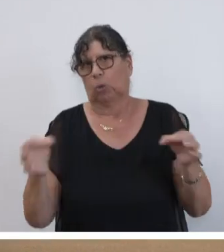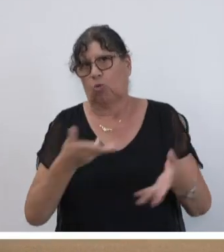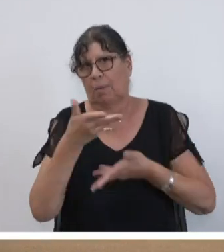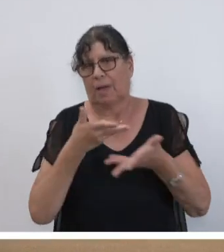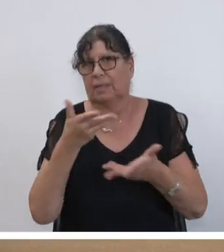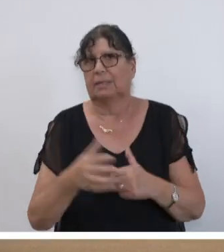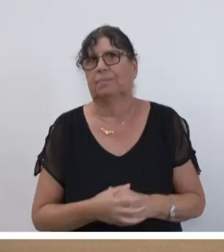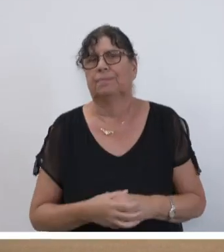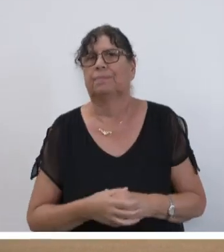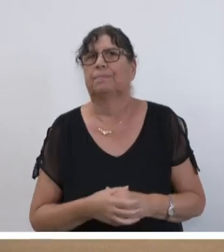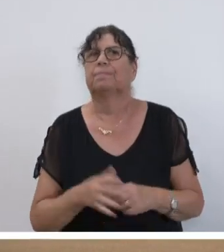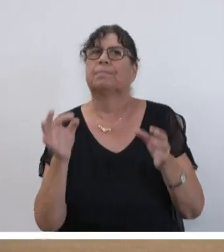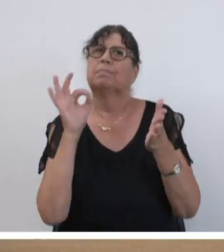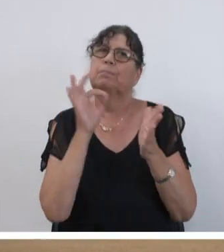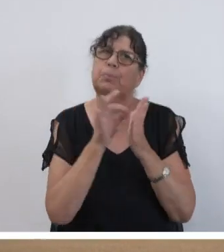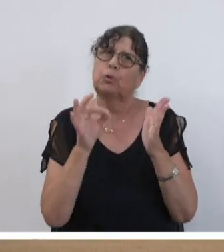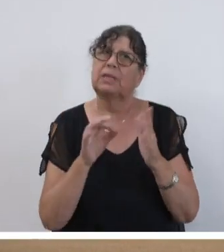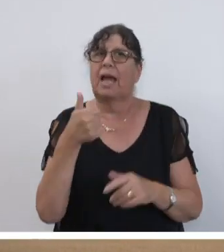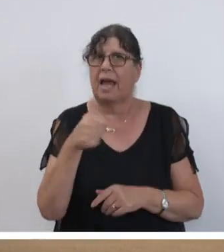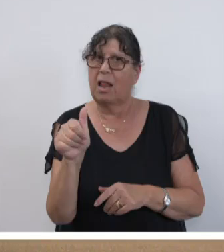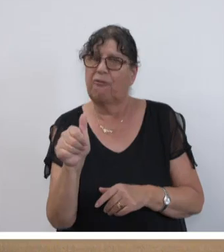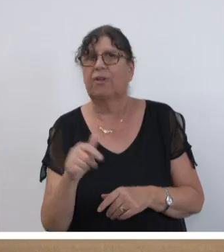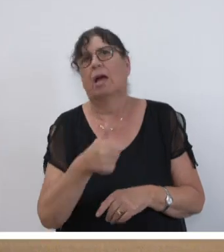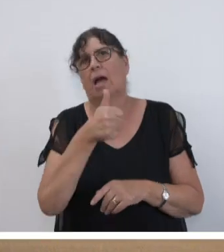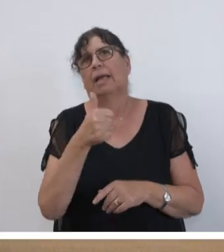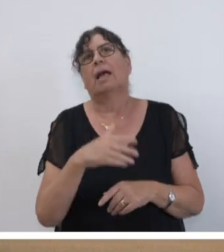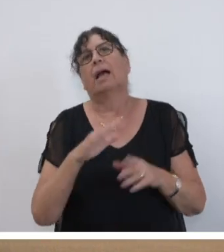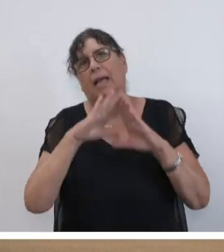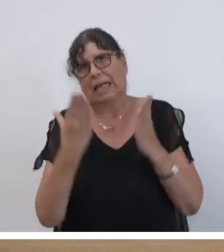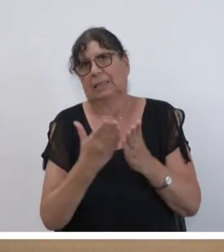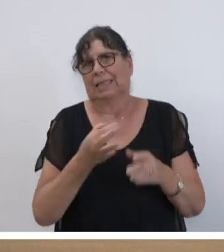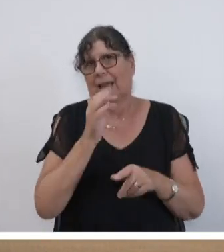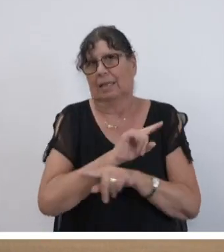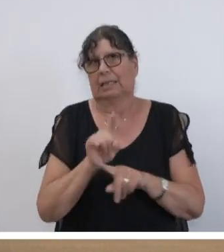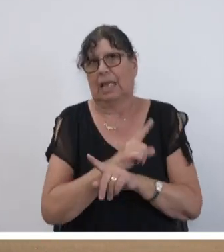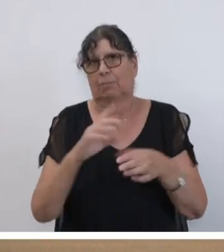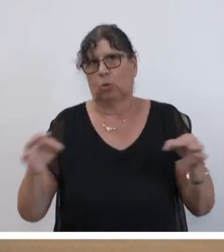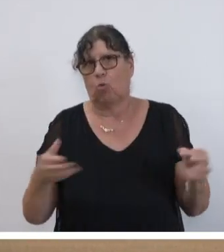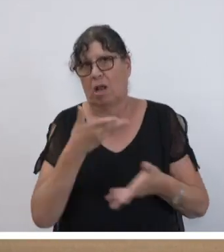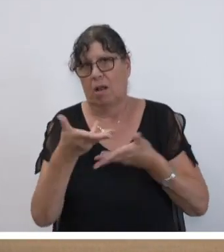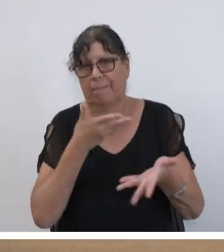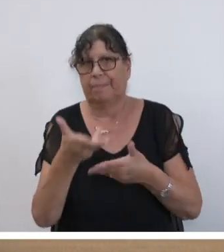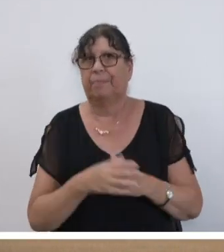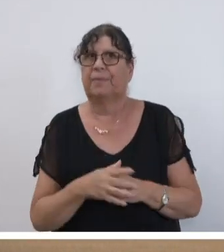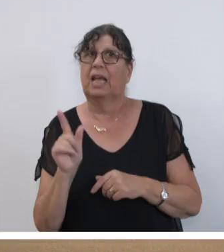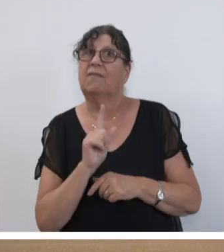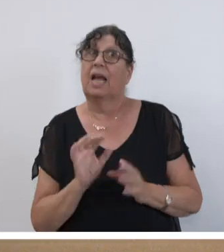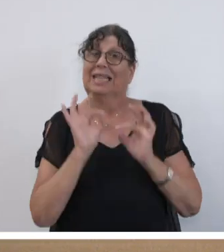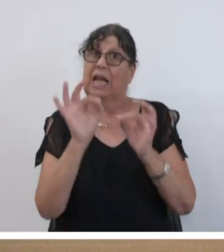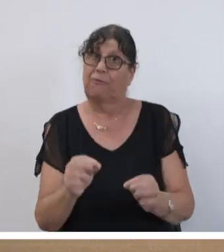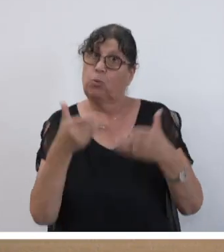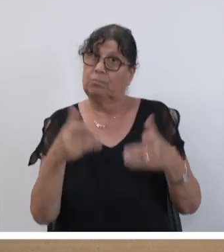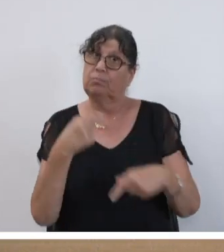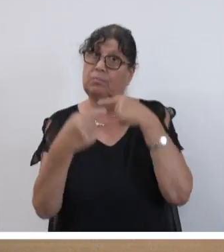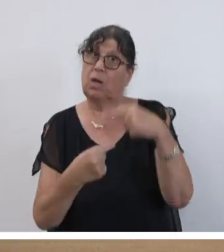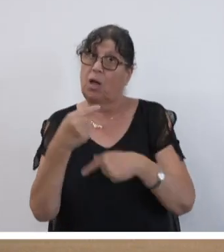beraten. Tagesordnungspunkt 11 wird in einem ganzen Redezeitmodul beraten. Wer dafür ist, dass wir